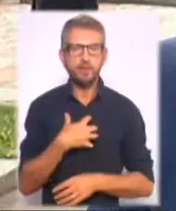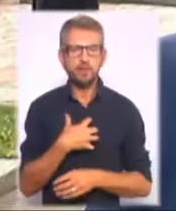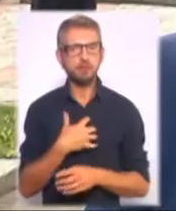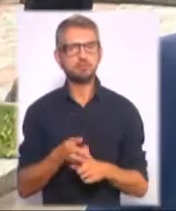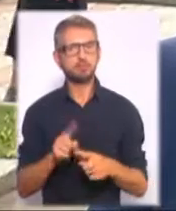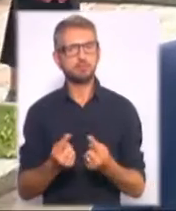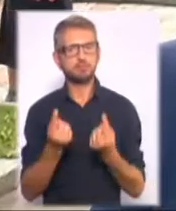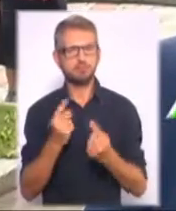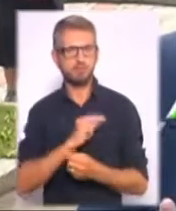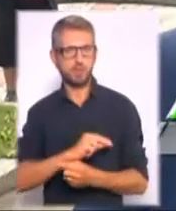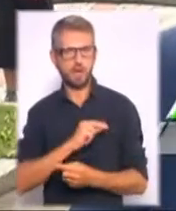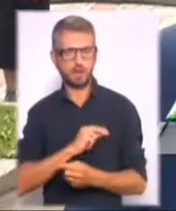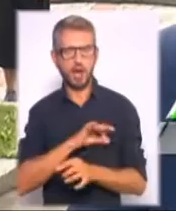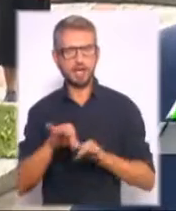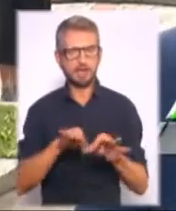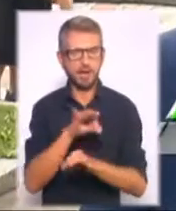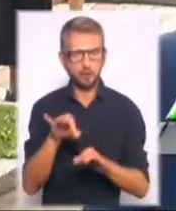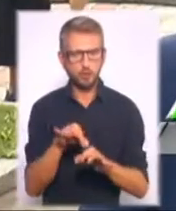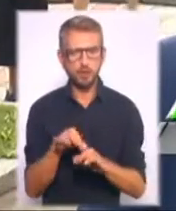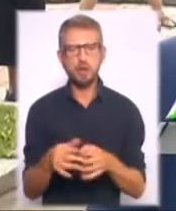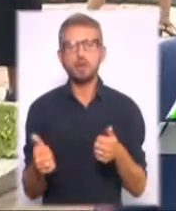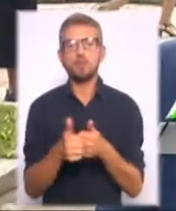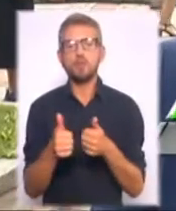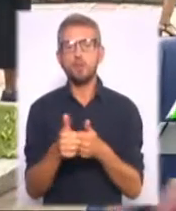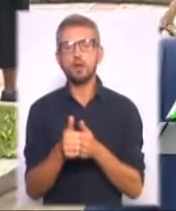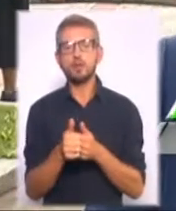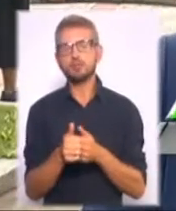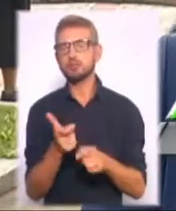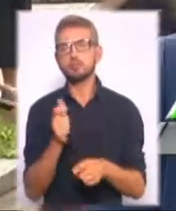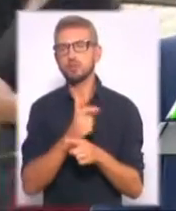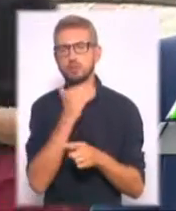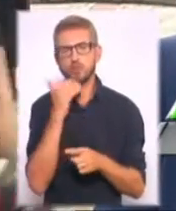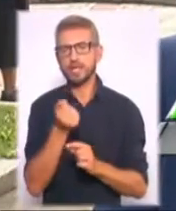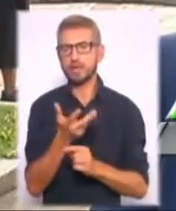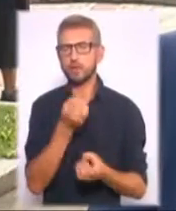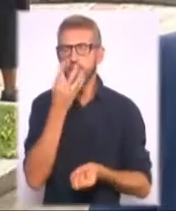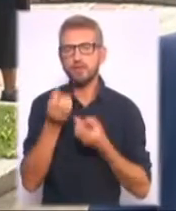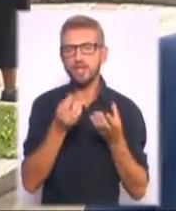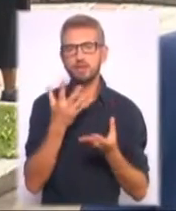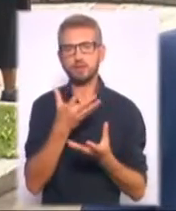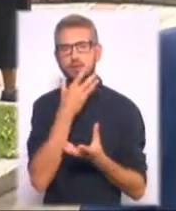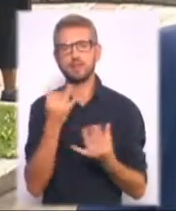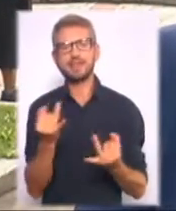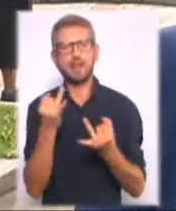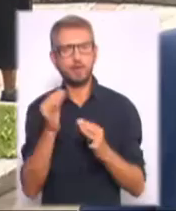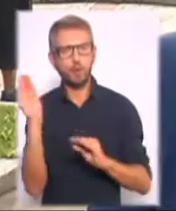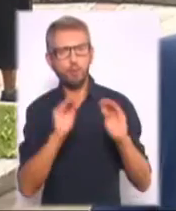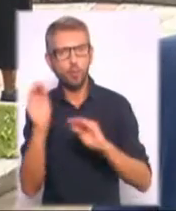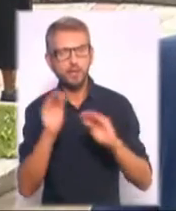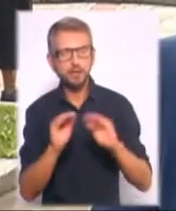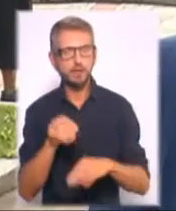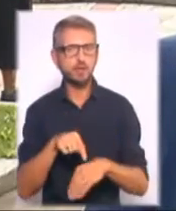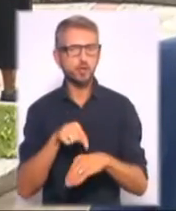Наряду з величезною кількістю квітів, наряду з цікавими композиціями, просто відчуваєш